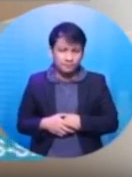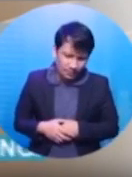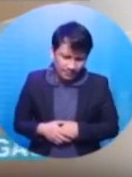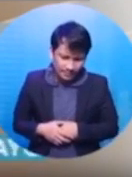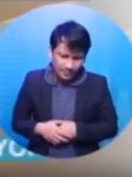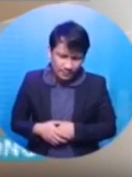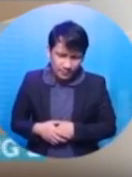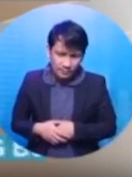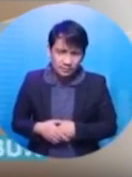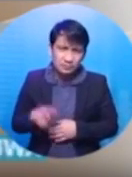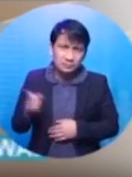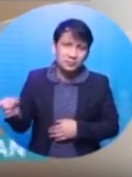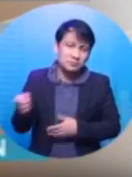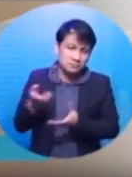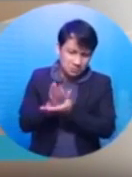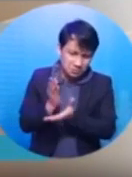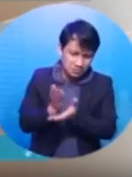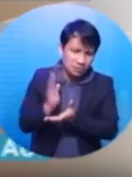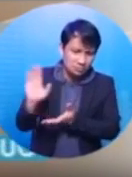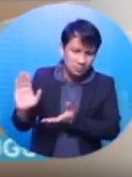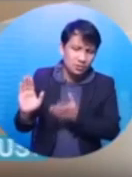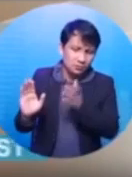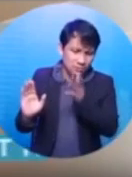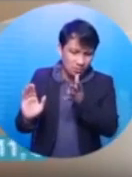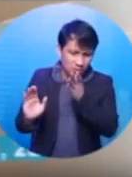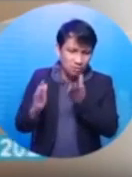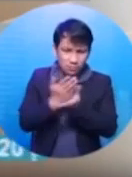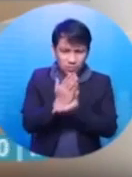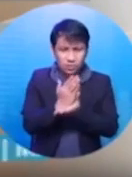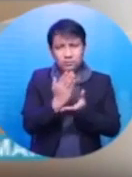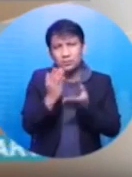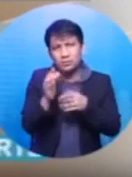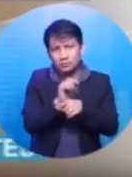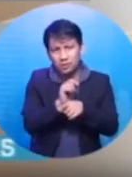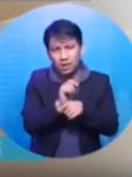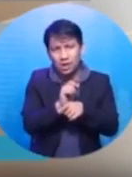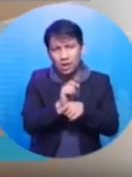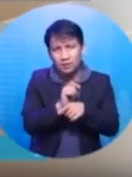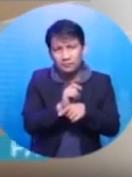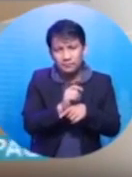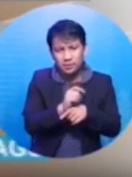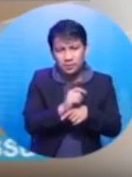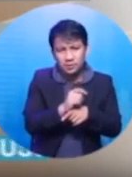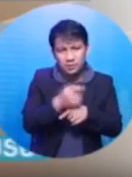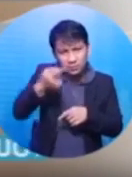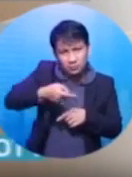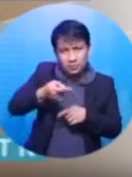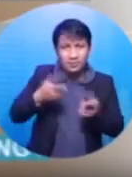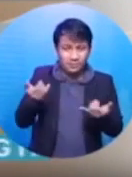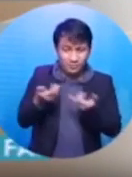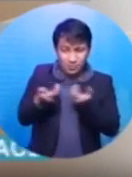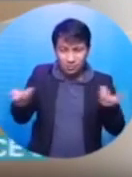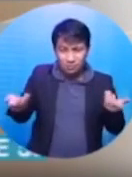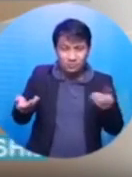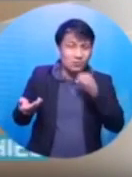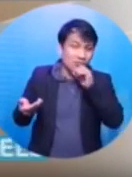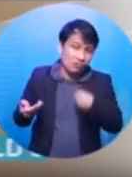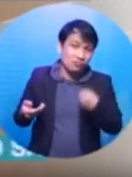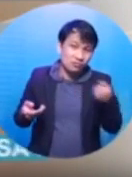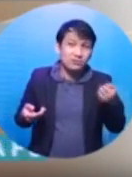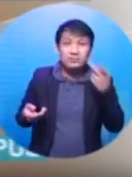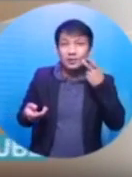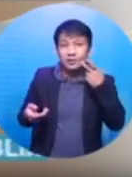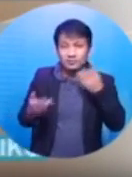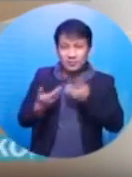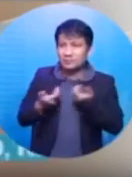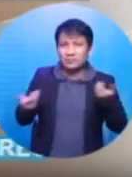lang po naya, bilang nanay, karapatan nyo pong pagsabihan at disiplinahin na inyong anak. Pero nay, ito po yung wala na sa pudera nyo. Matandaan na siya. So